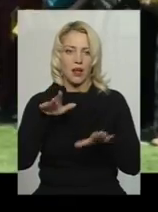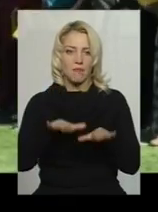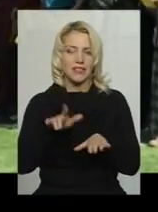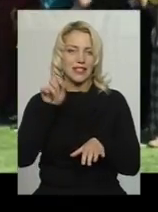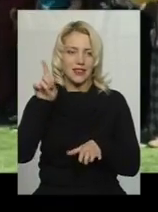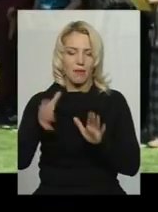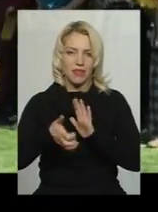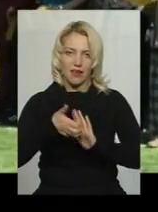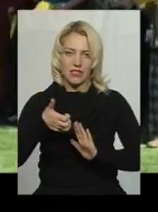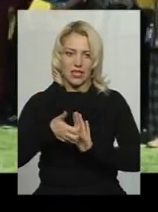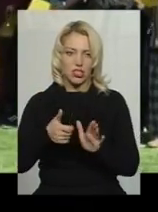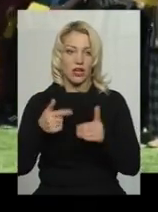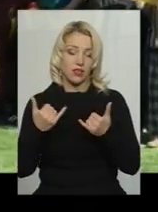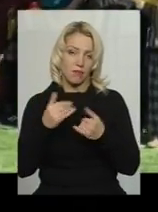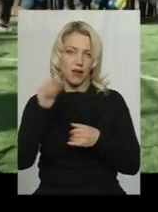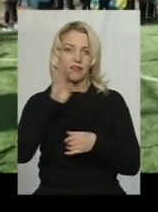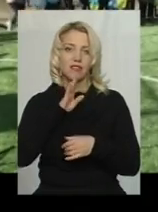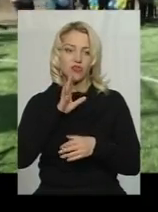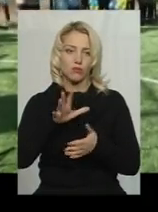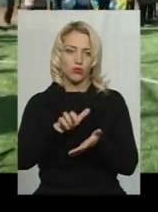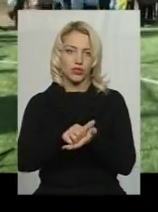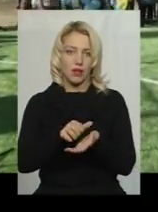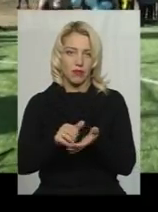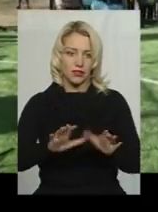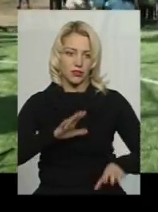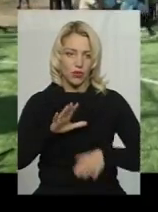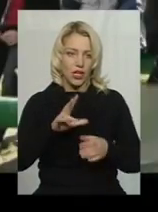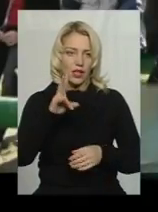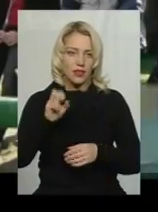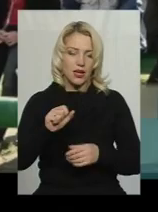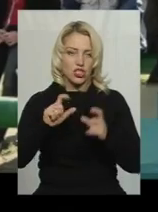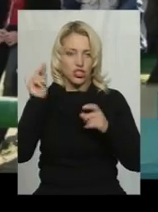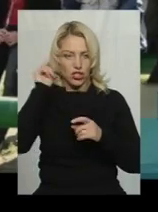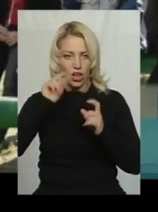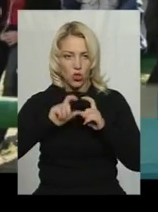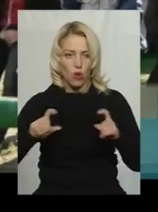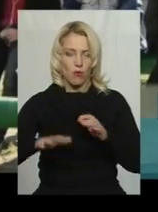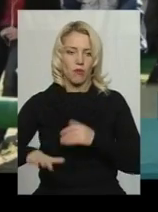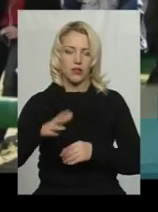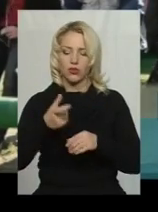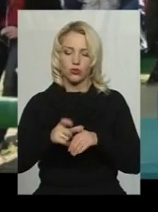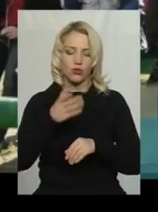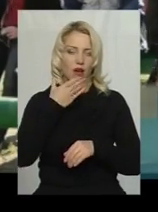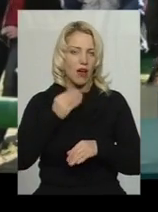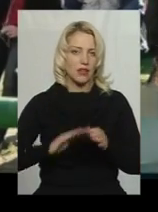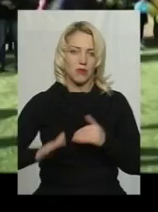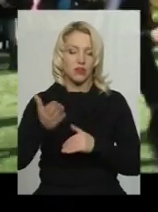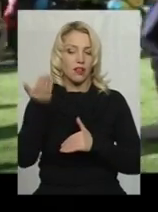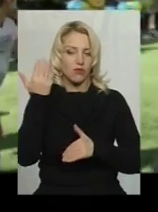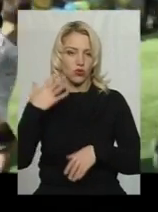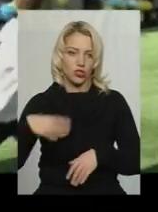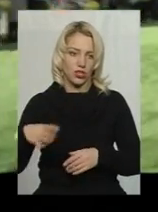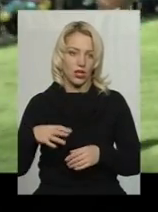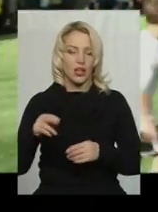дівчина, не вистачає. Тепер школярка тренуватиметься на новому спортивному майданчику. Дуже гарний майданчик, ми його дуже давно чекали.